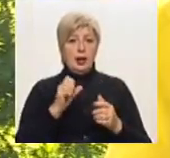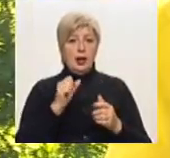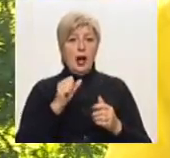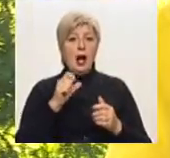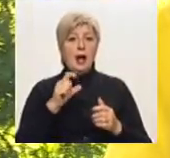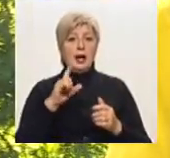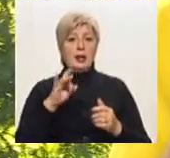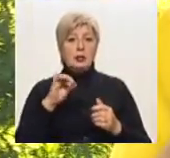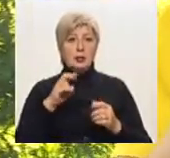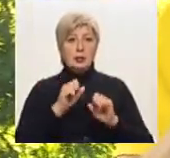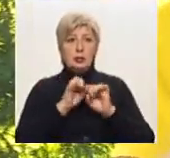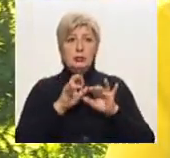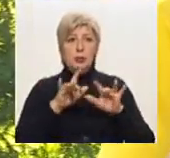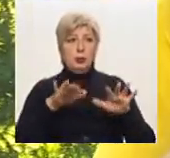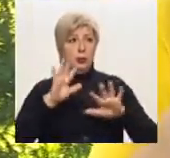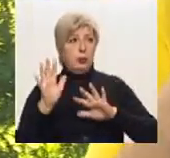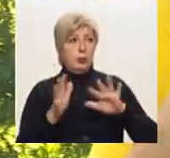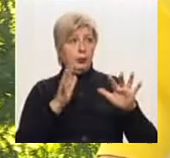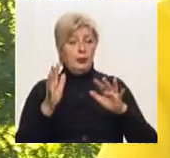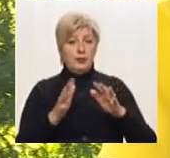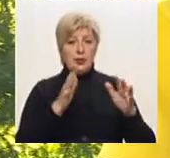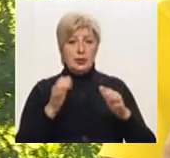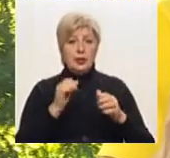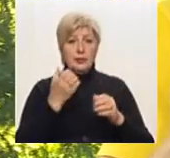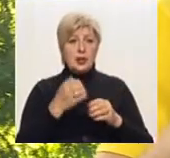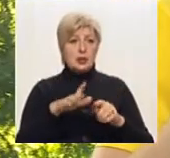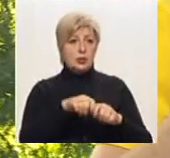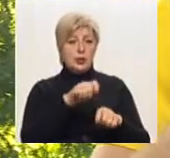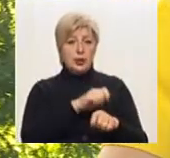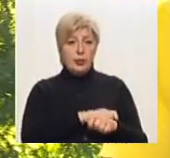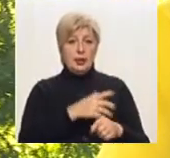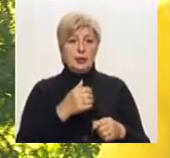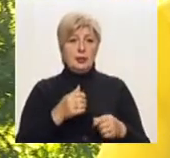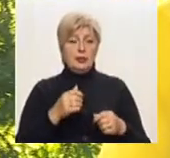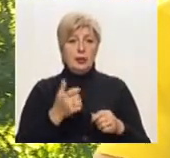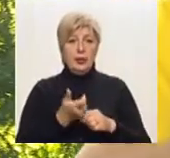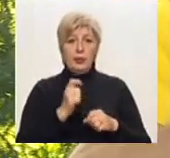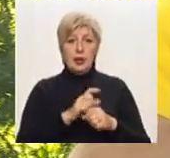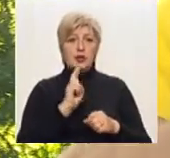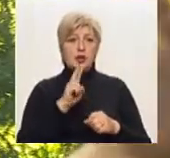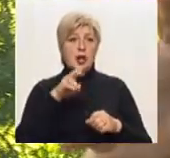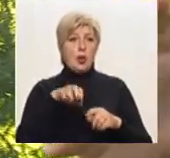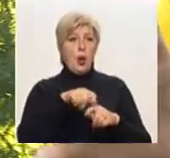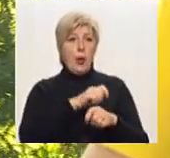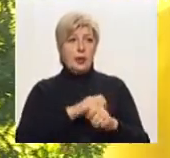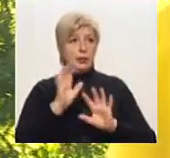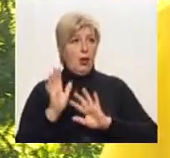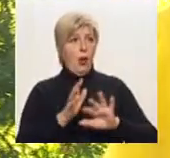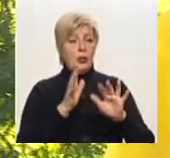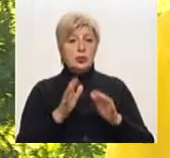від цих бризкалок розноситься на сотні метрів, а то, якщо хороший вітер, і більше кілометра може відносити